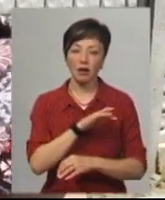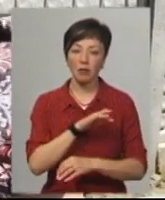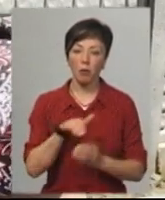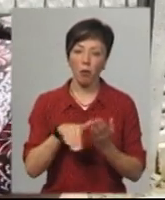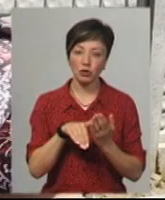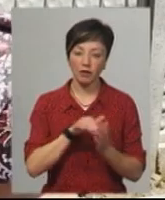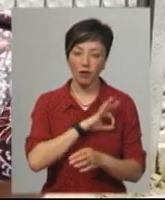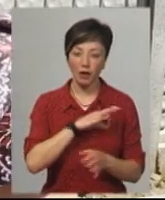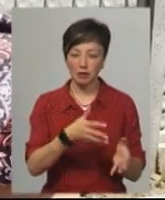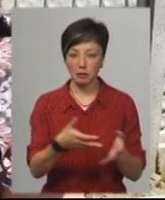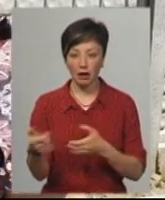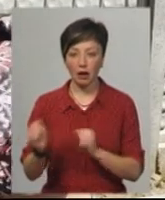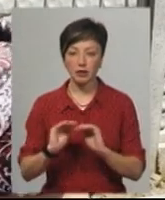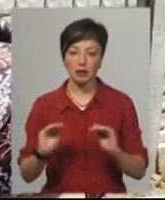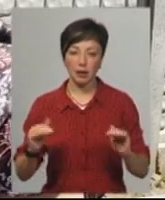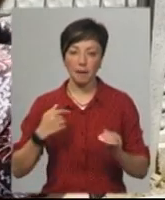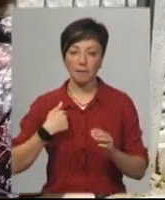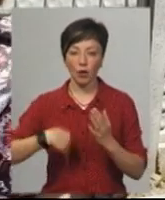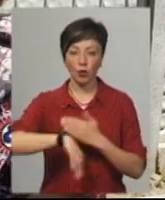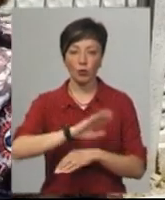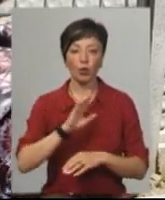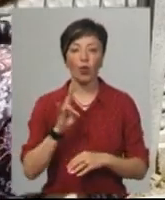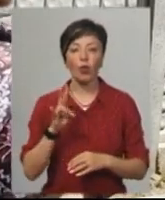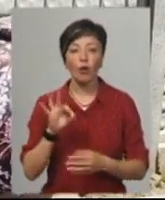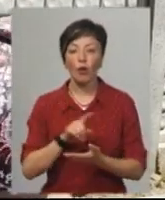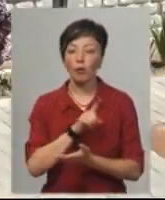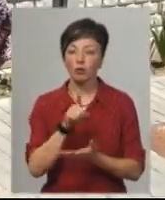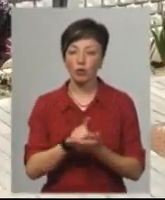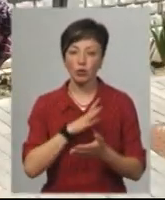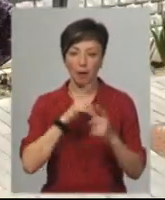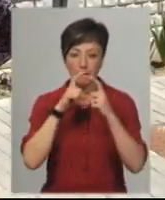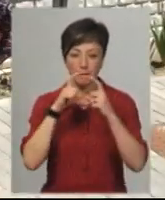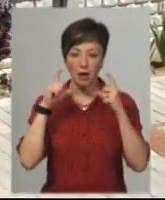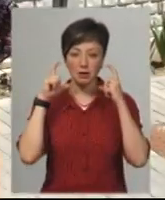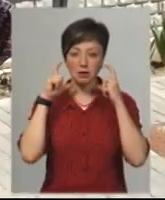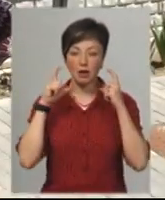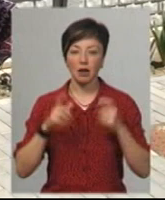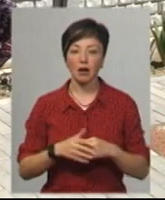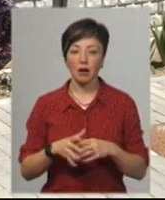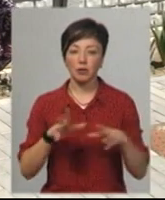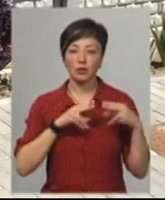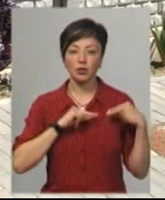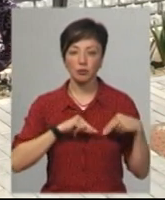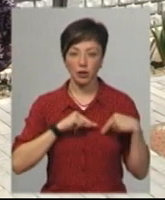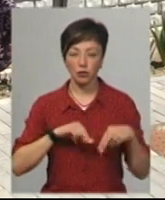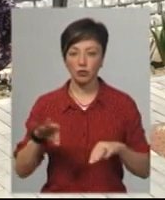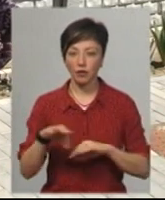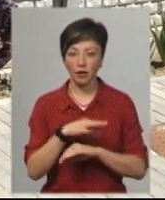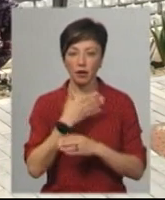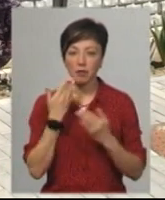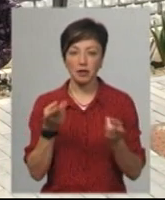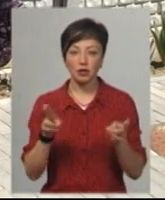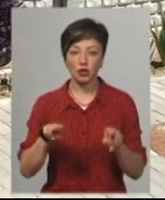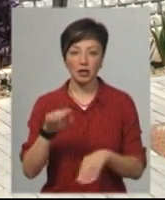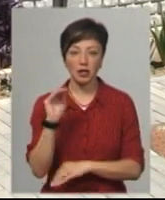Вони приймають діток і ми угодимо. Але обов'язково бути в масках. Ми просто з чоловіком працюємо, нема з ким лишити